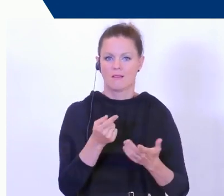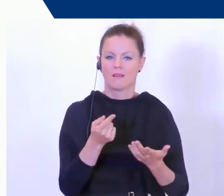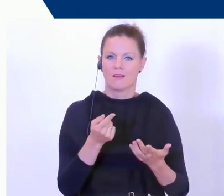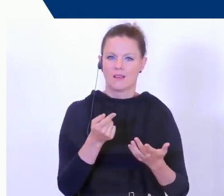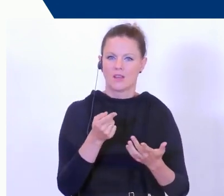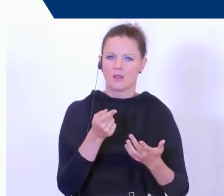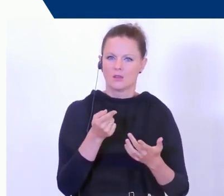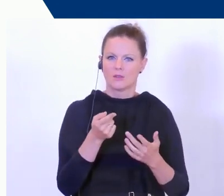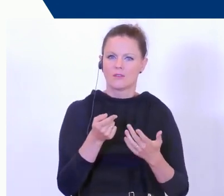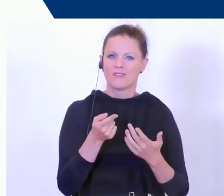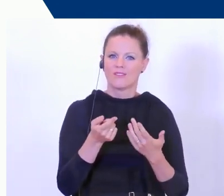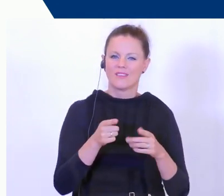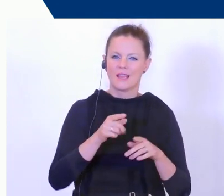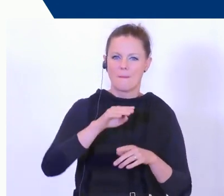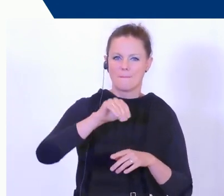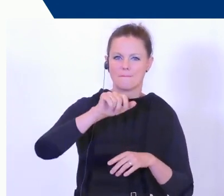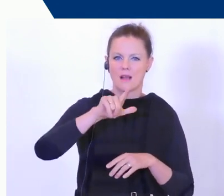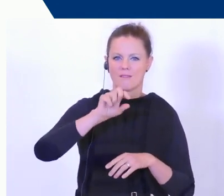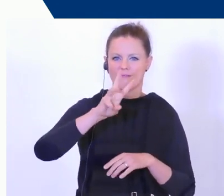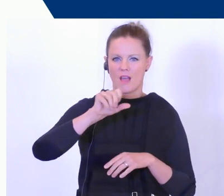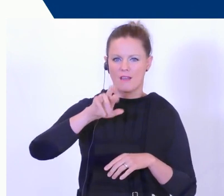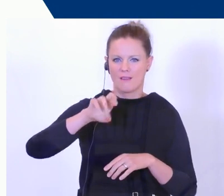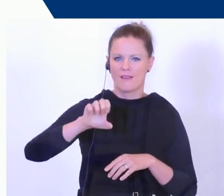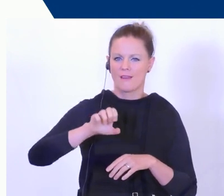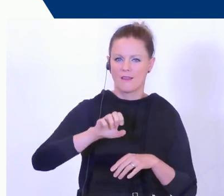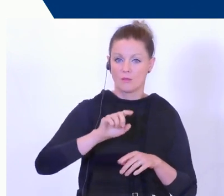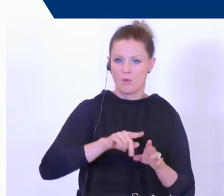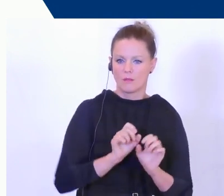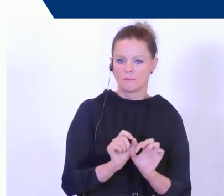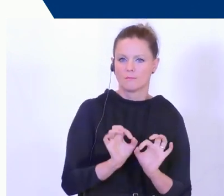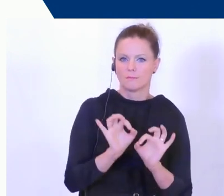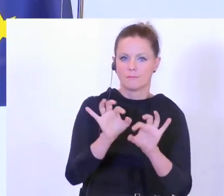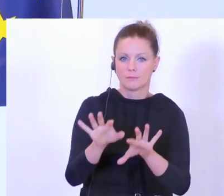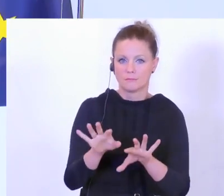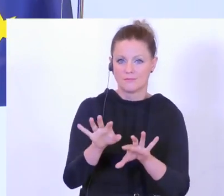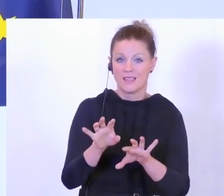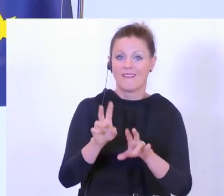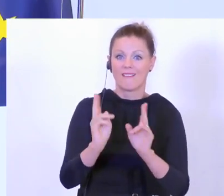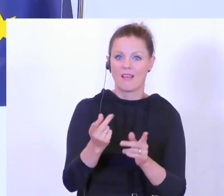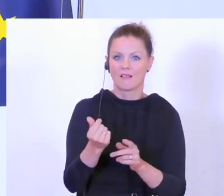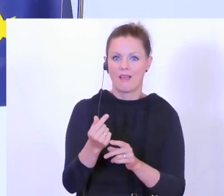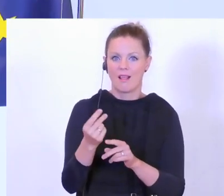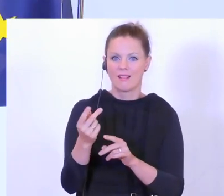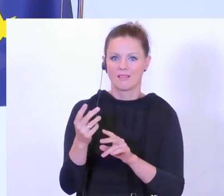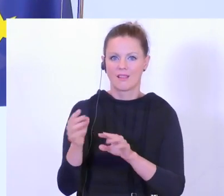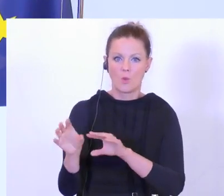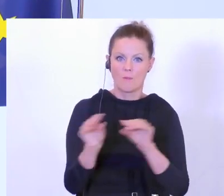deponieren, um Geldtransaktionen durchzuführen. Diese